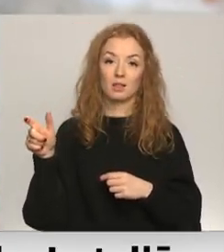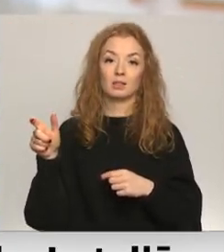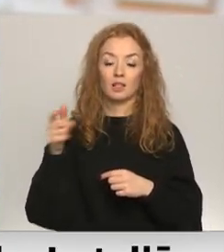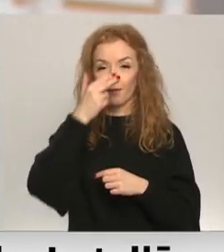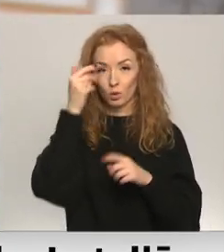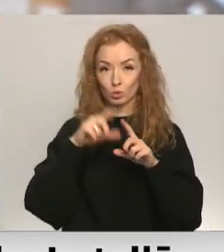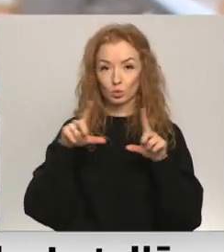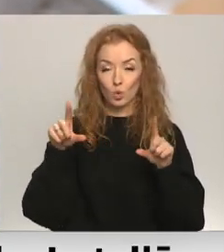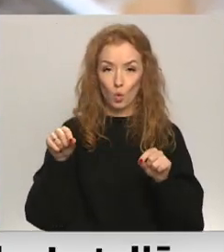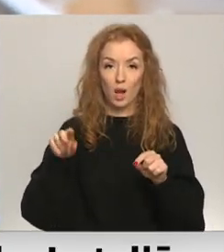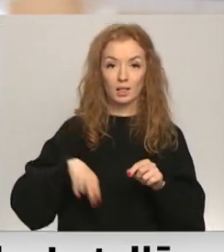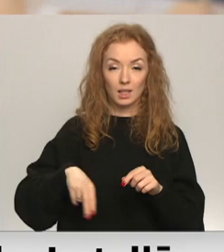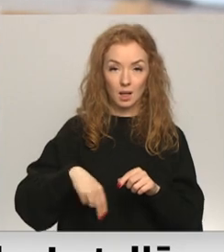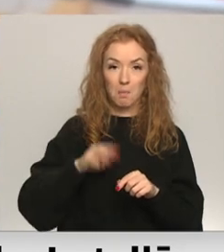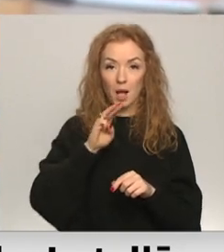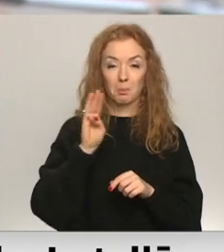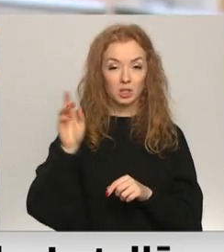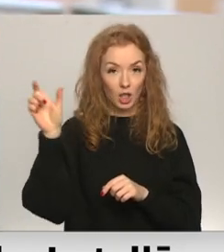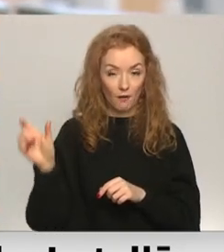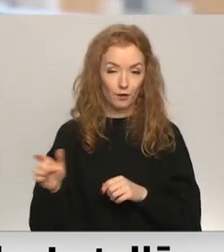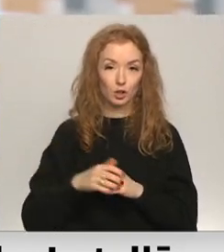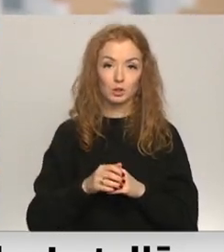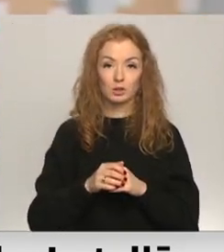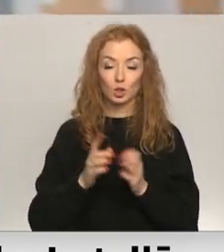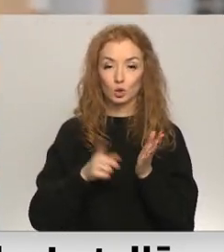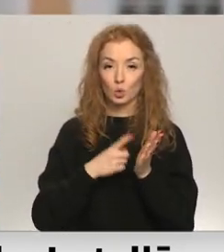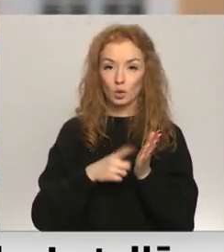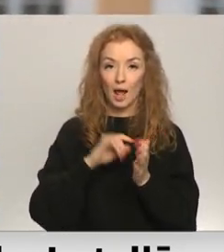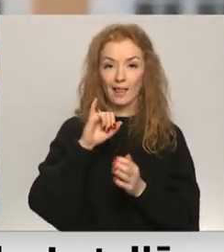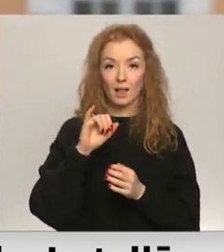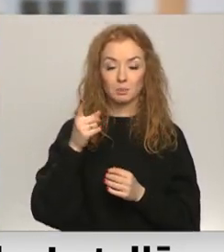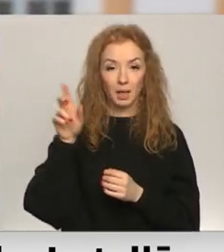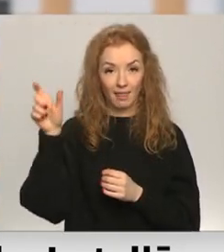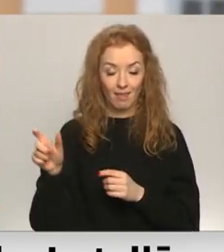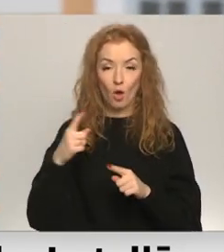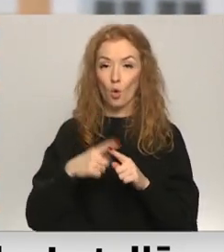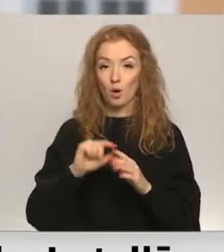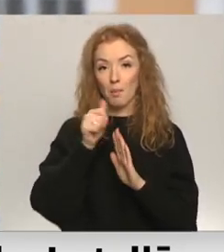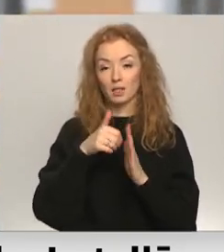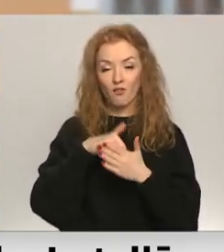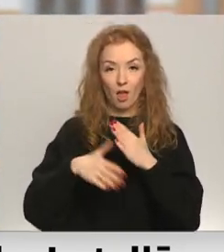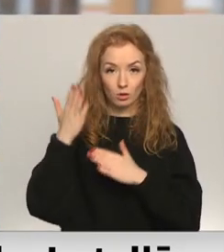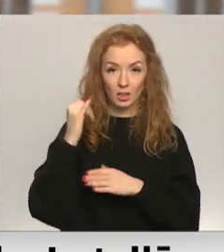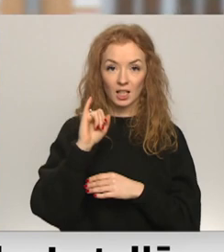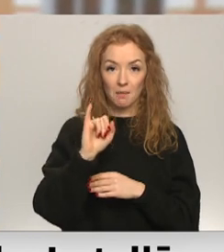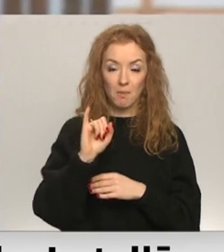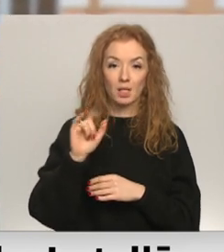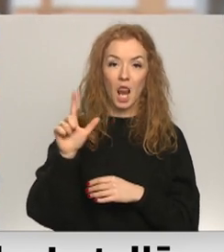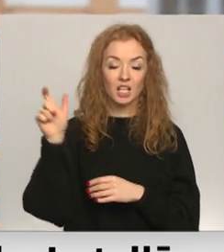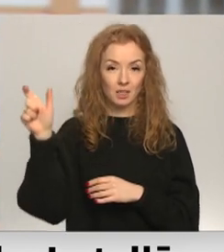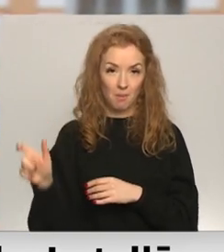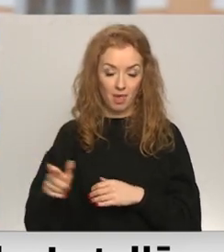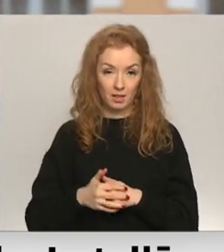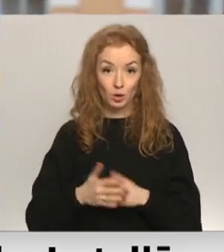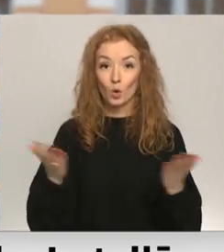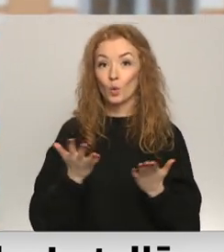vidusskolas direktori Marija Micķeviča, pētnieciskā žurnālst Inga Sprīņģe un mākslas vēsturnieks Imants Lānsmanis.